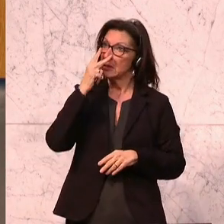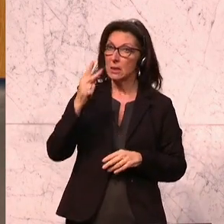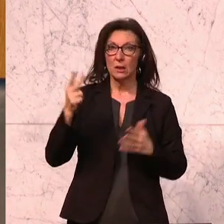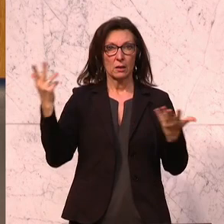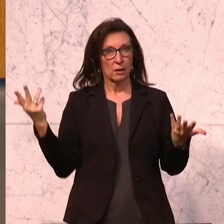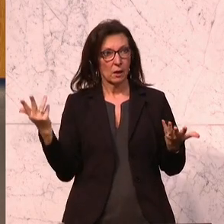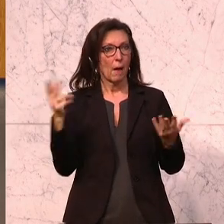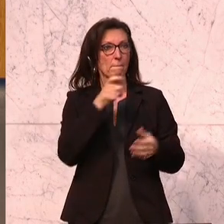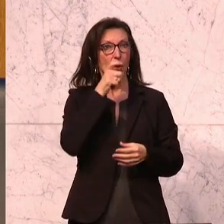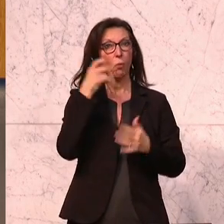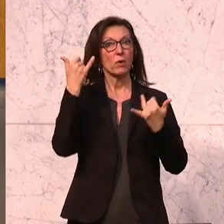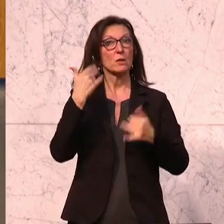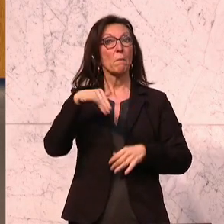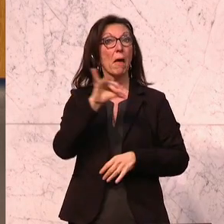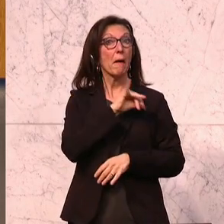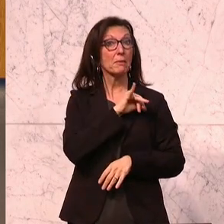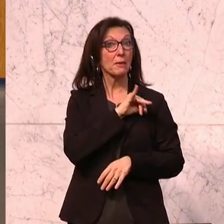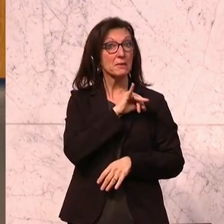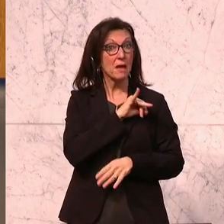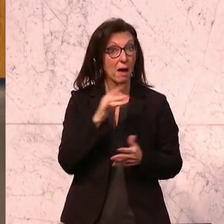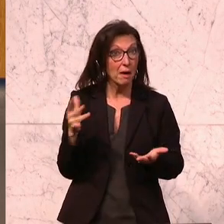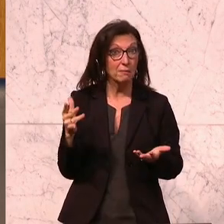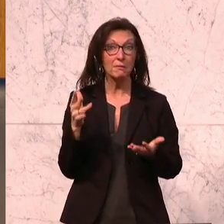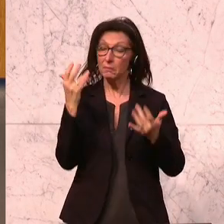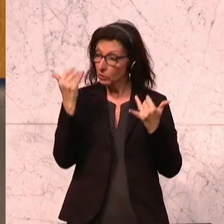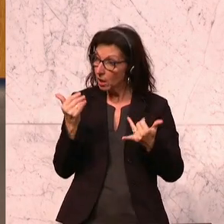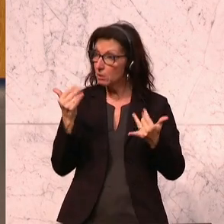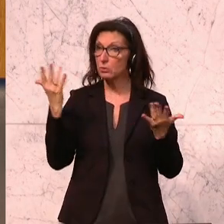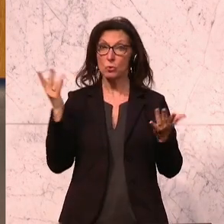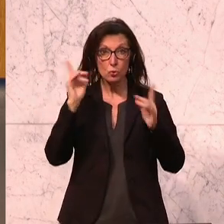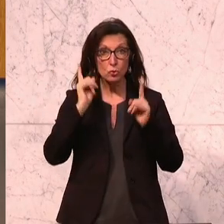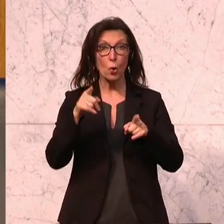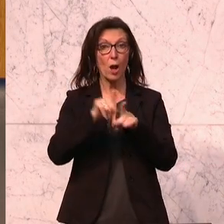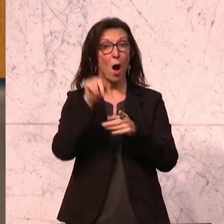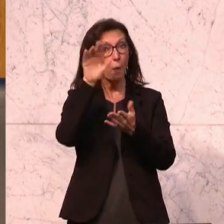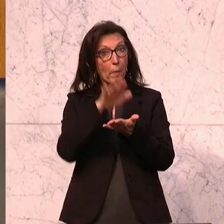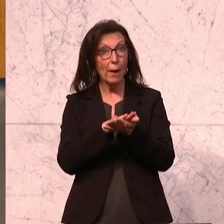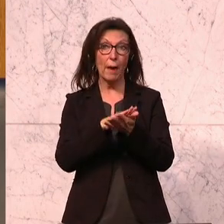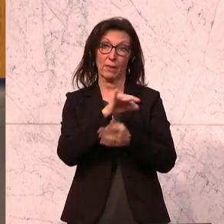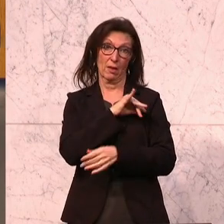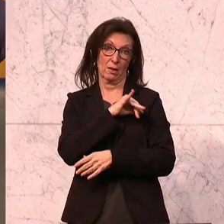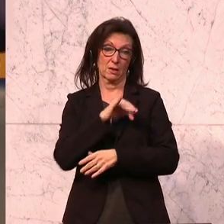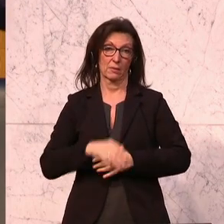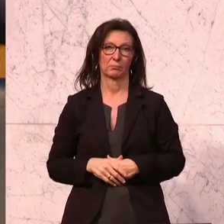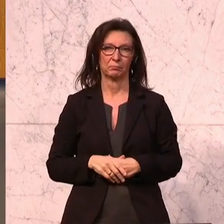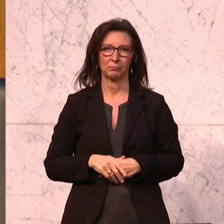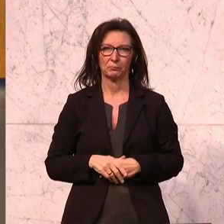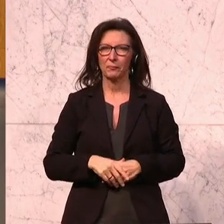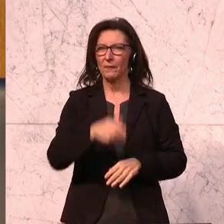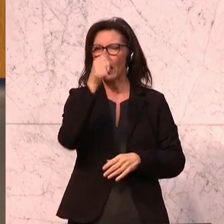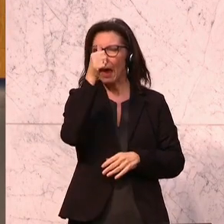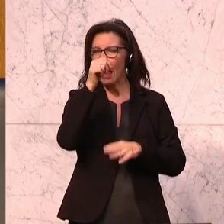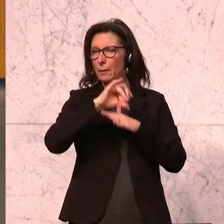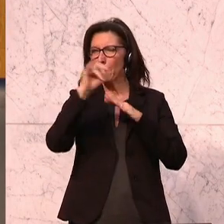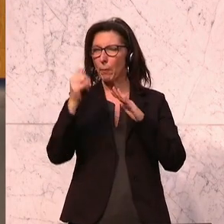attraktiv zu machen, attraktiv zu halten und das auch am Boden zu bekommen. Ein komplett unterschätztes